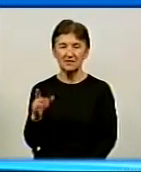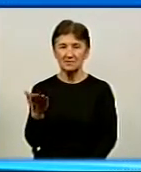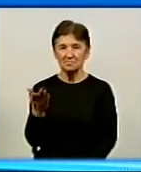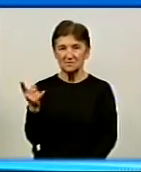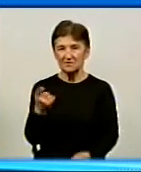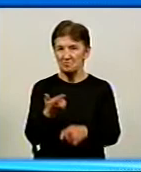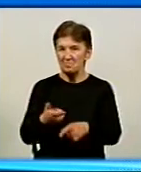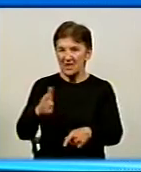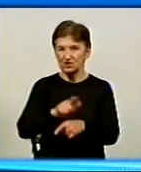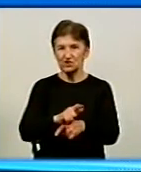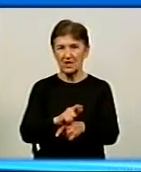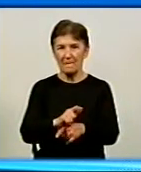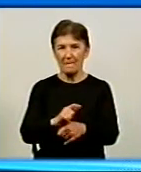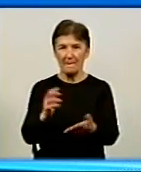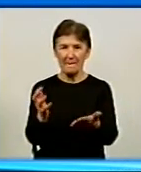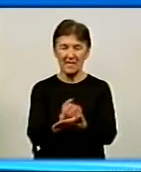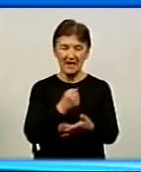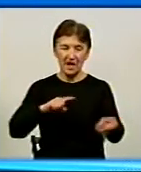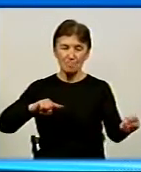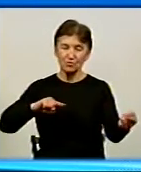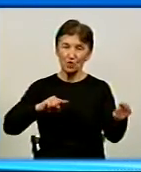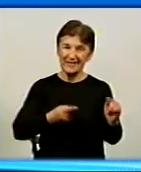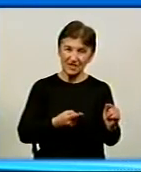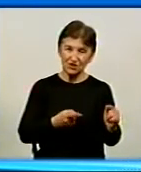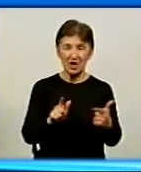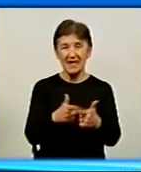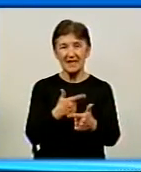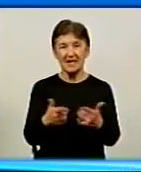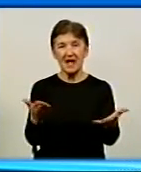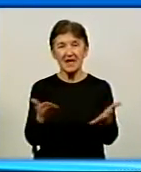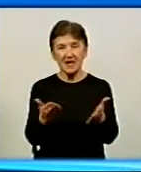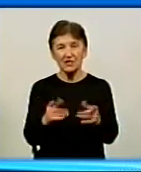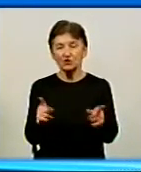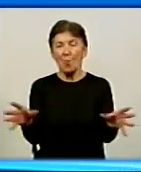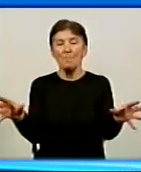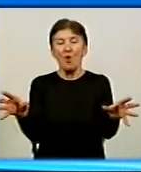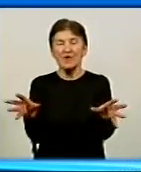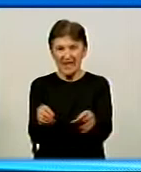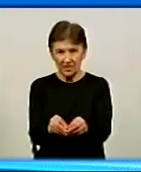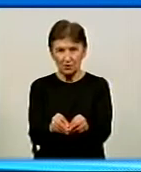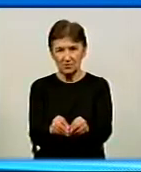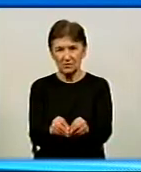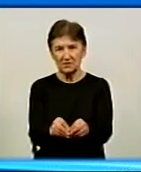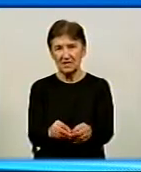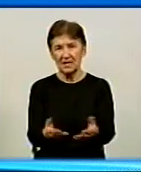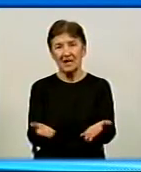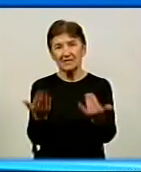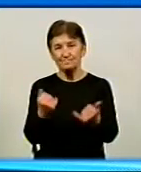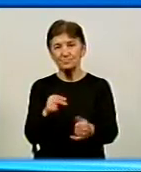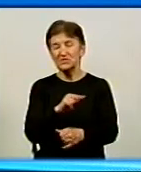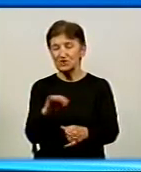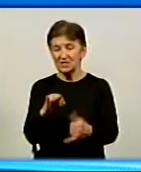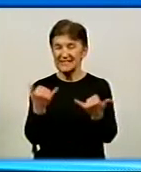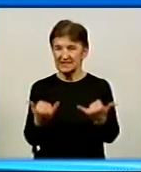більше знаходите протиріч, чи якихось моментів, які поєднують вас сьогодні? Якщо є, давайте про протиріч. Чи існують вони